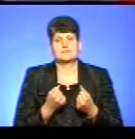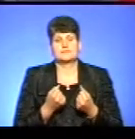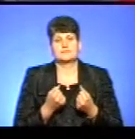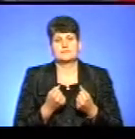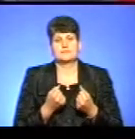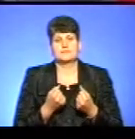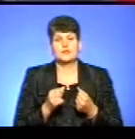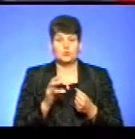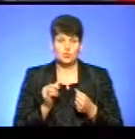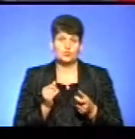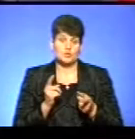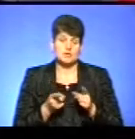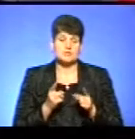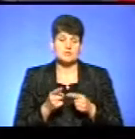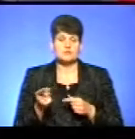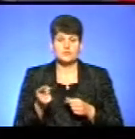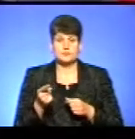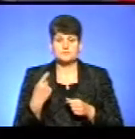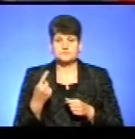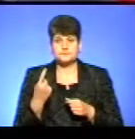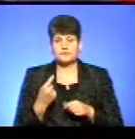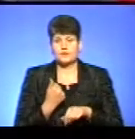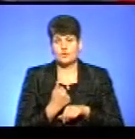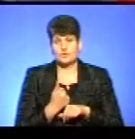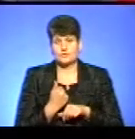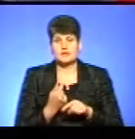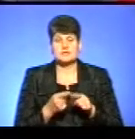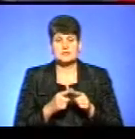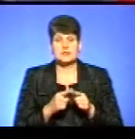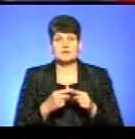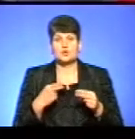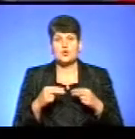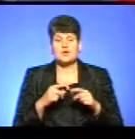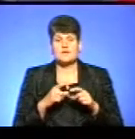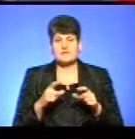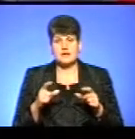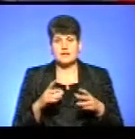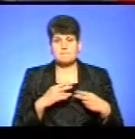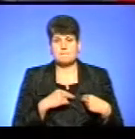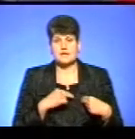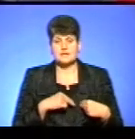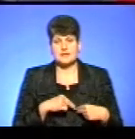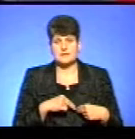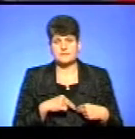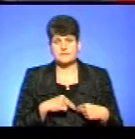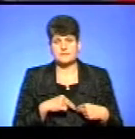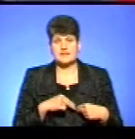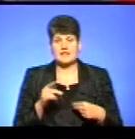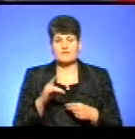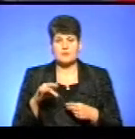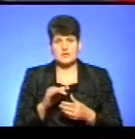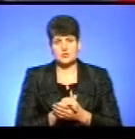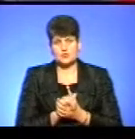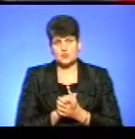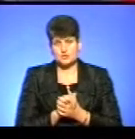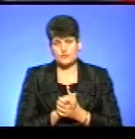Ну, дійсно, у Тернопільщини основний, скажімо, торговельний партнер в Європейському Союзі,